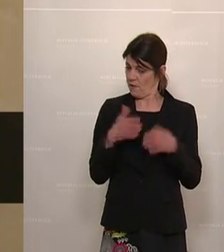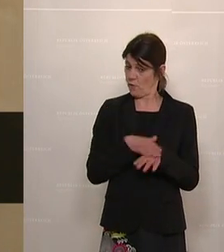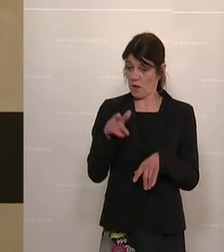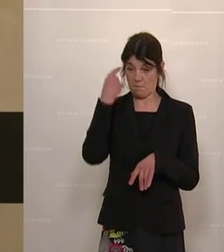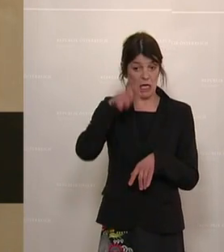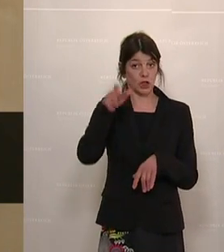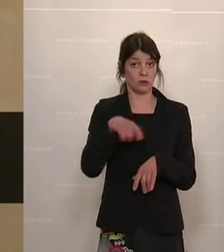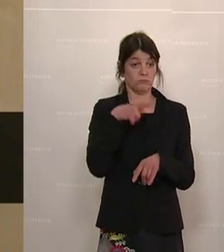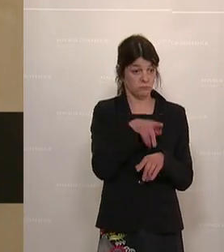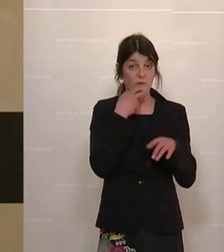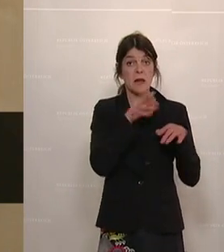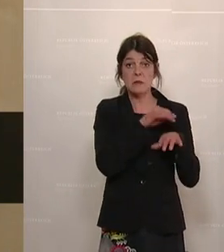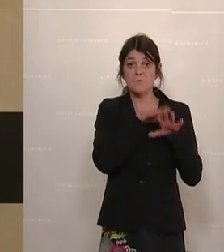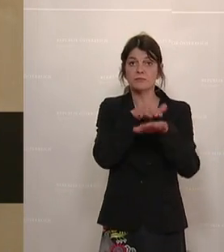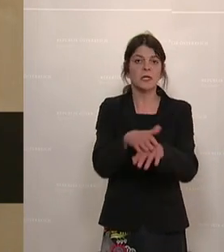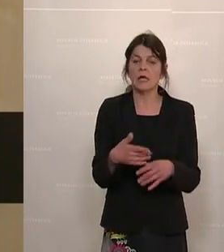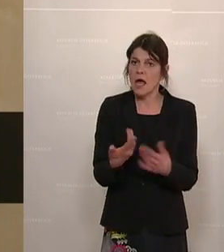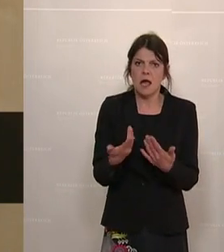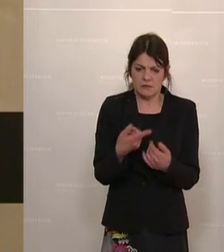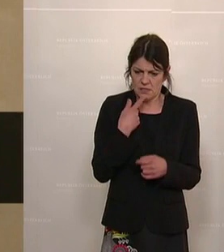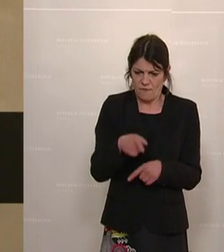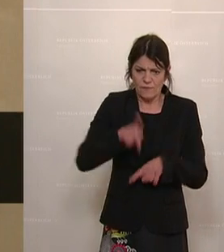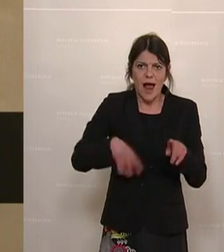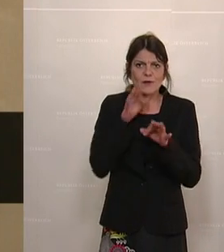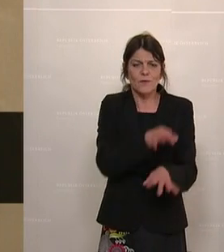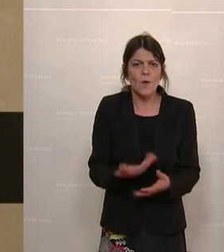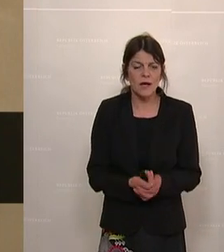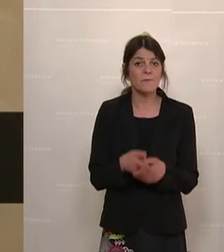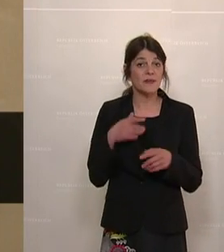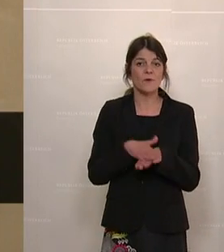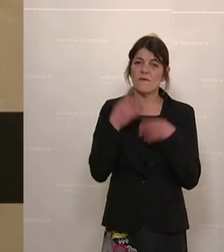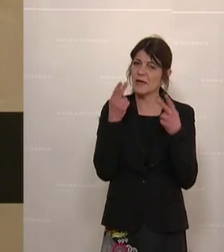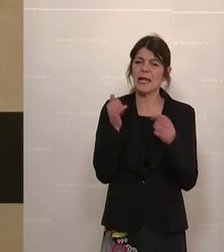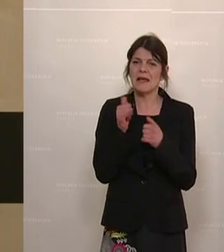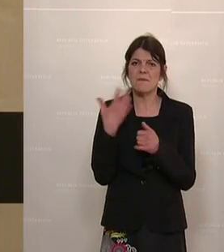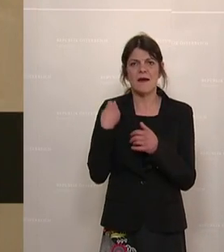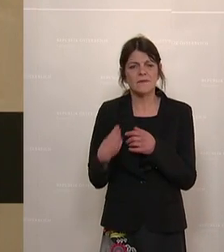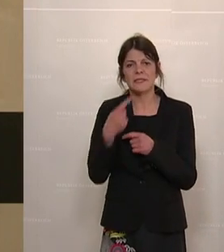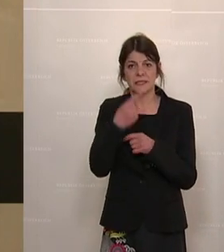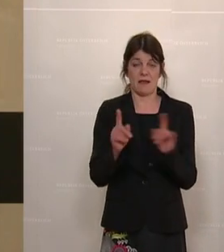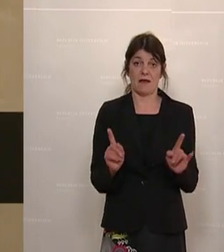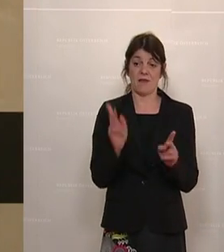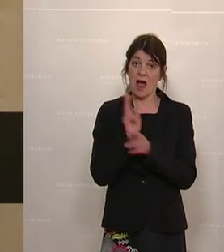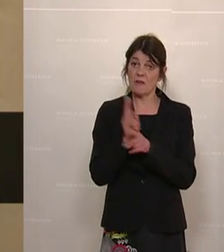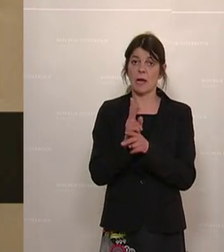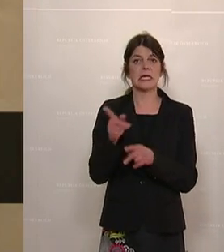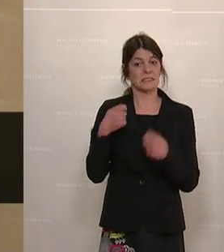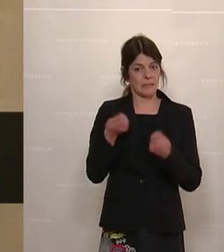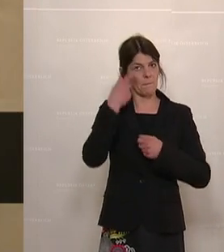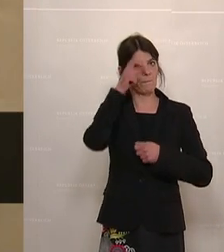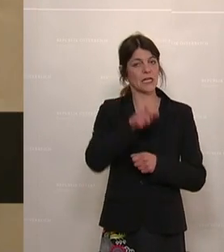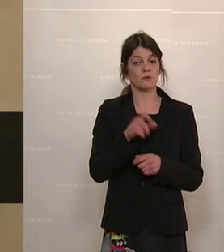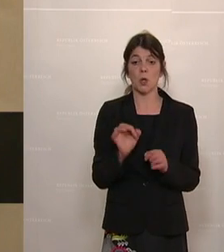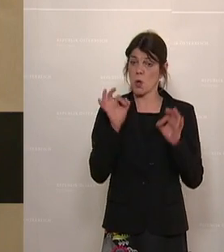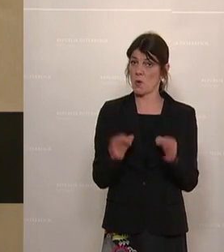Menschen, die dorthin gehen, aus gutem Grund, für völlig falsch. Und ich finde es wichtig, dass man das immer wieder betont, dass hier Menschen mit einem guten